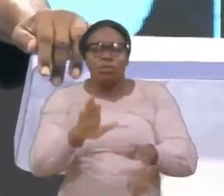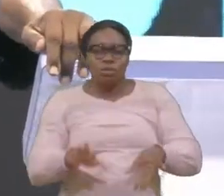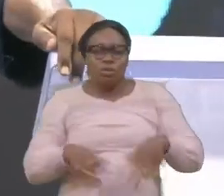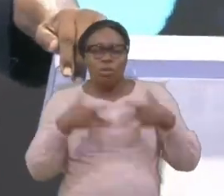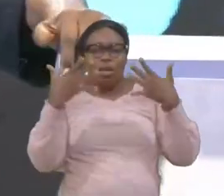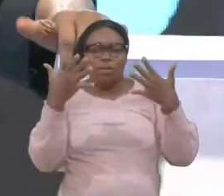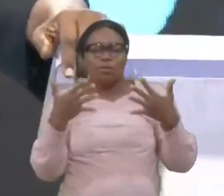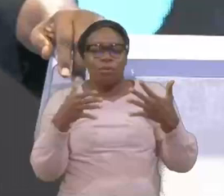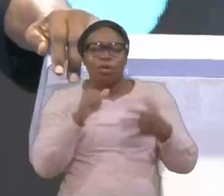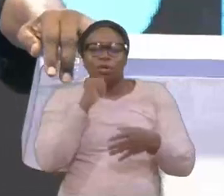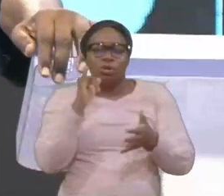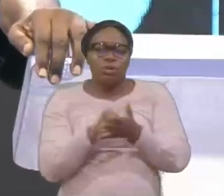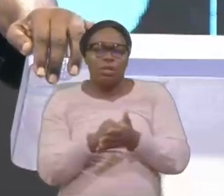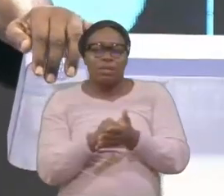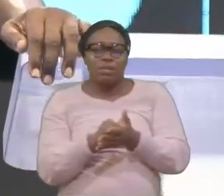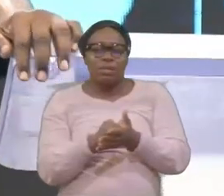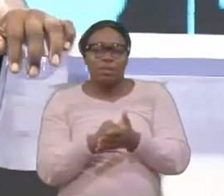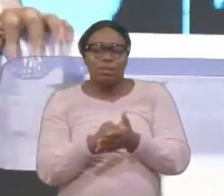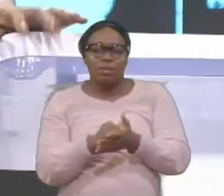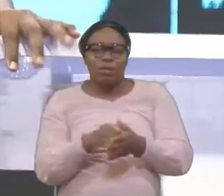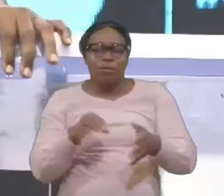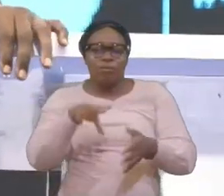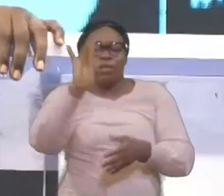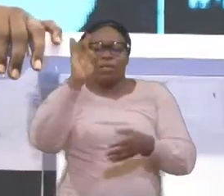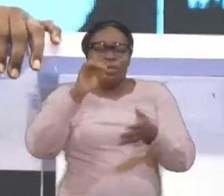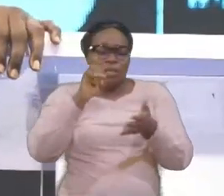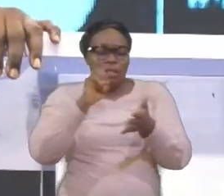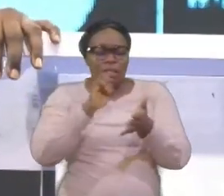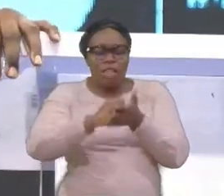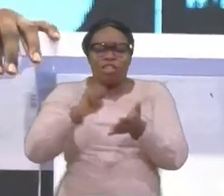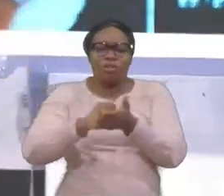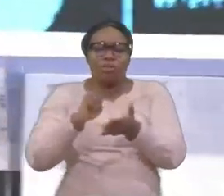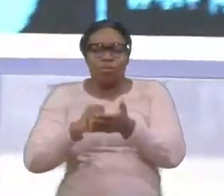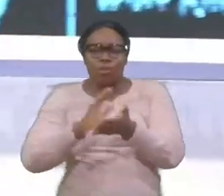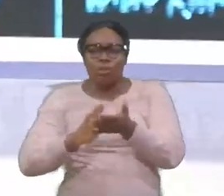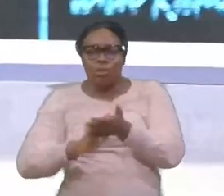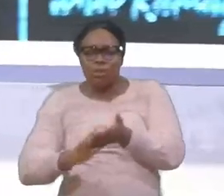C'est pas que, Mon grand frère m'a poussé, A pensé à sortir.